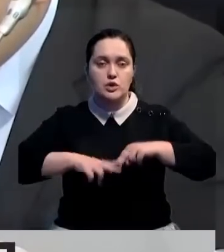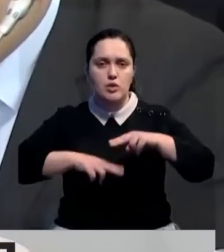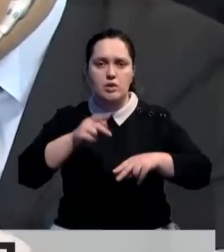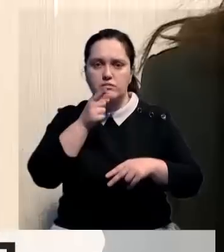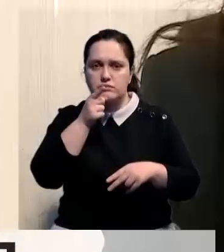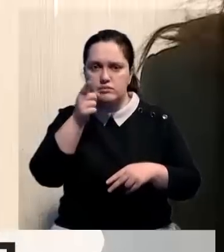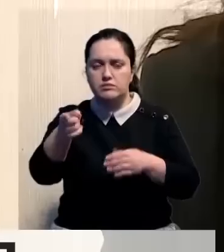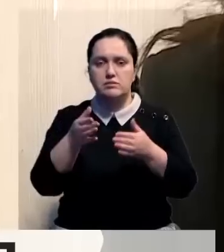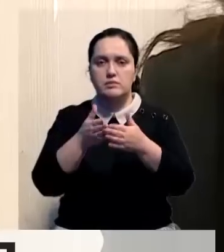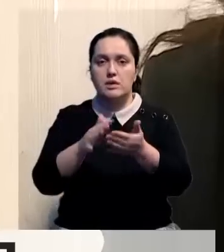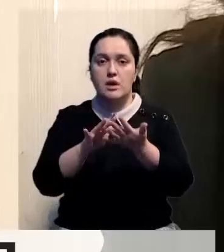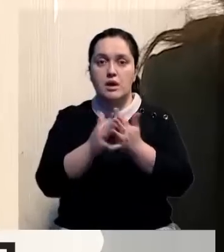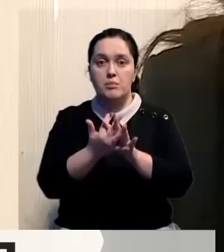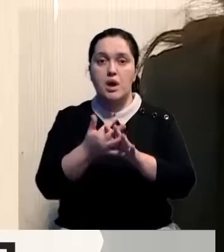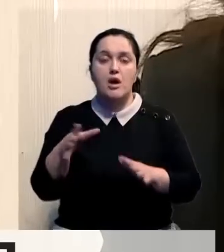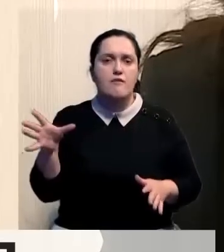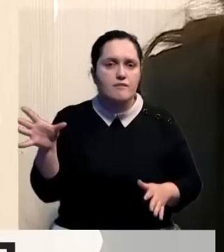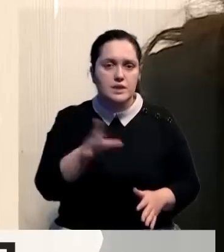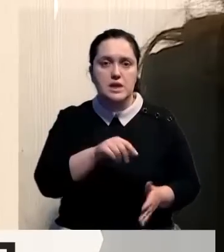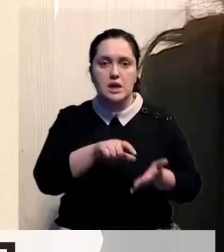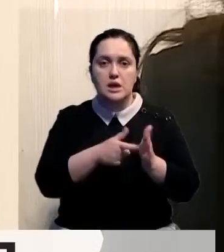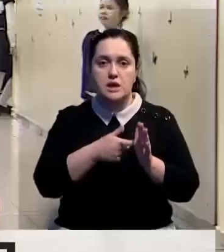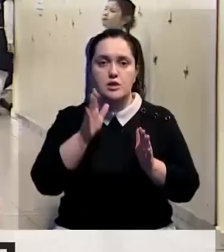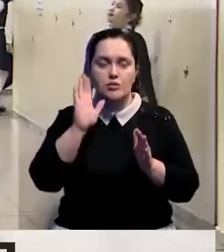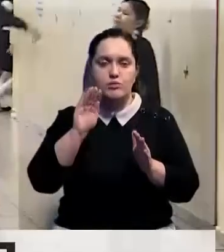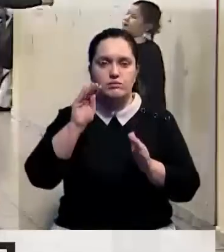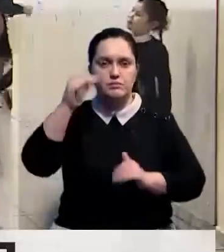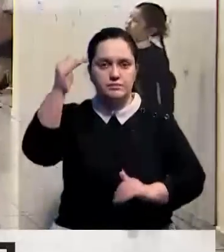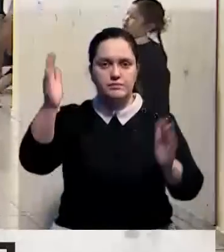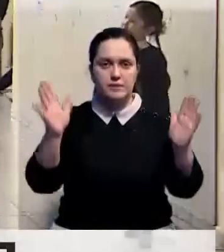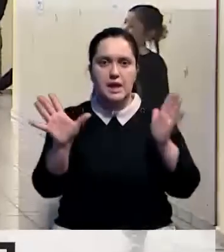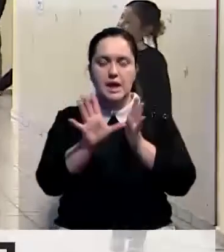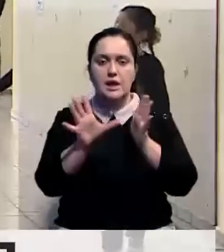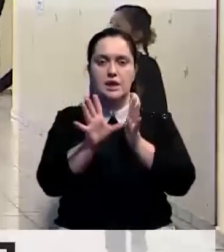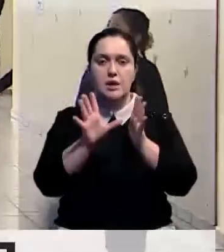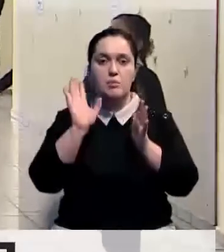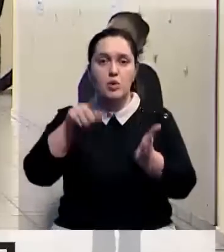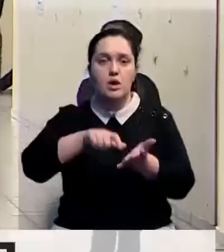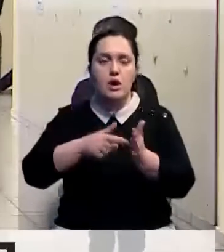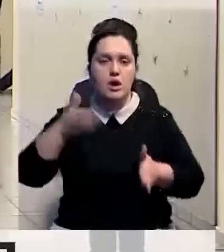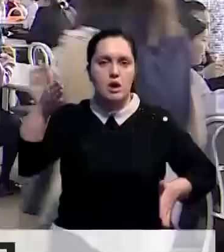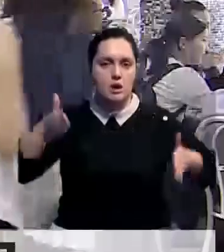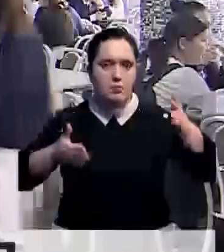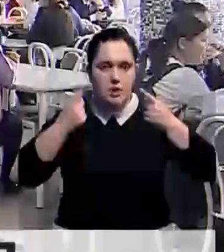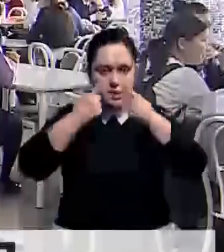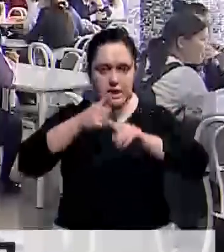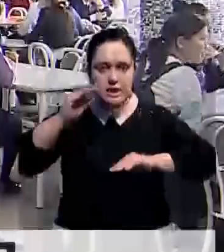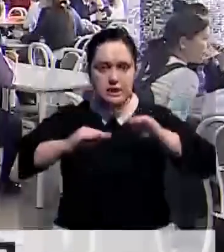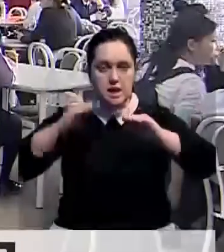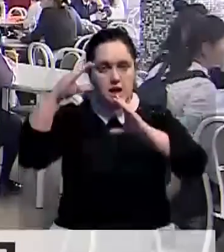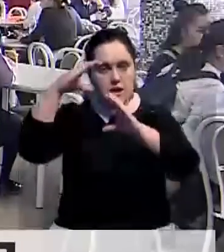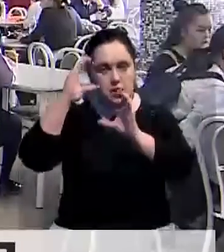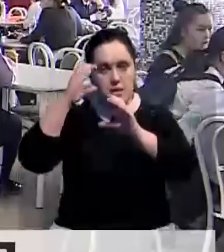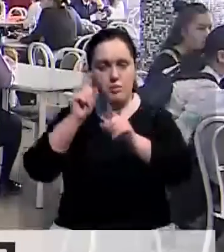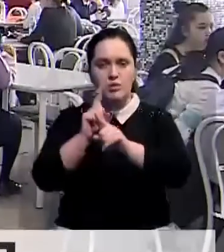и в отдаленных населенных пунктах. К тому же все классы будут обеспечены интерактивными досками, кабинетами робототехники, лабораториями и